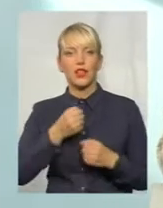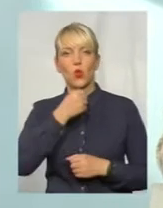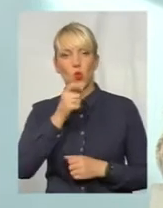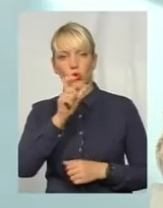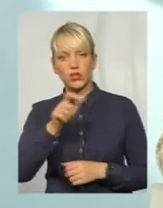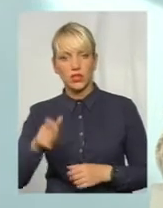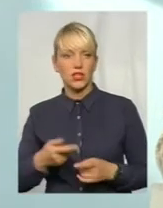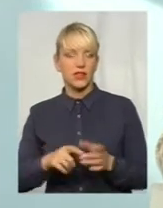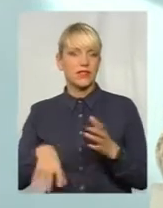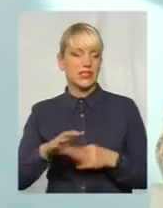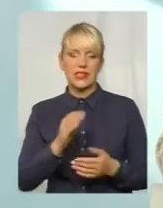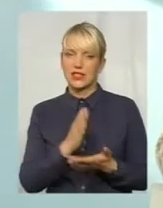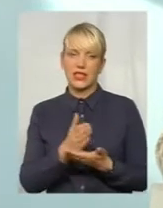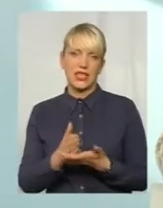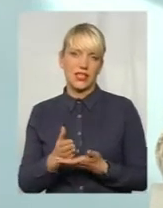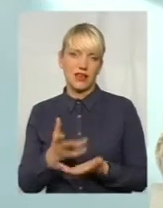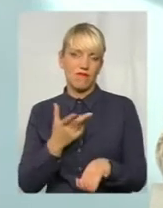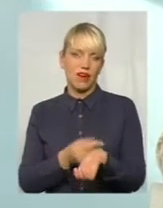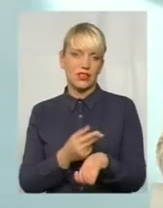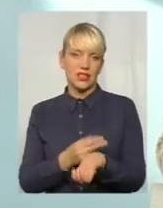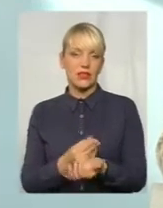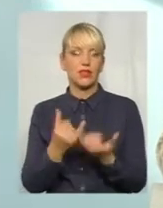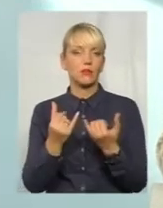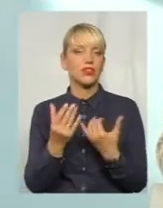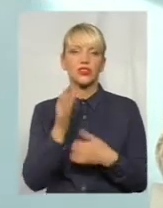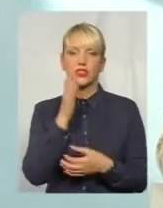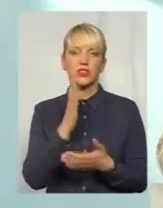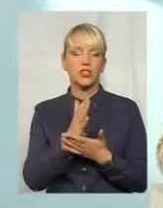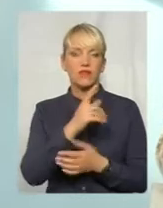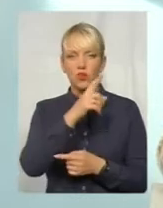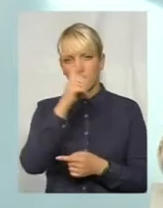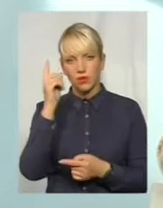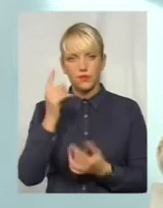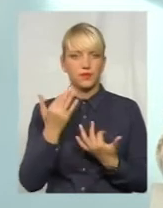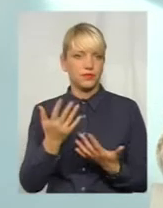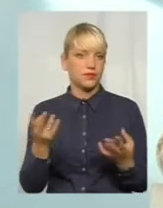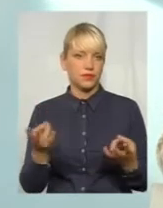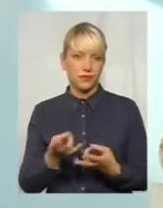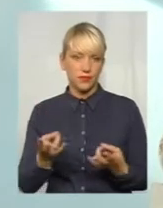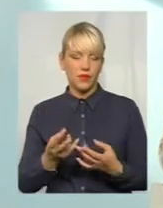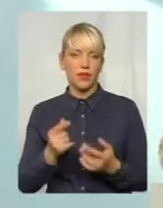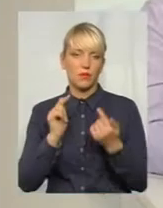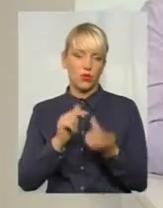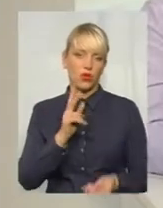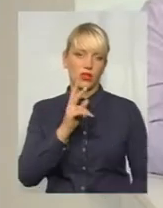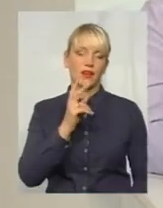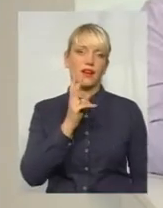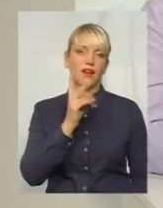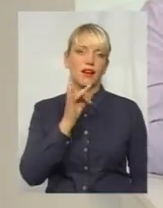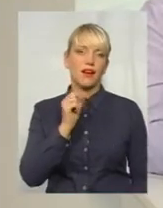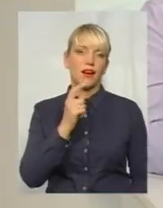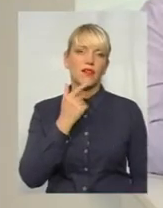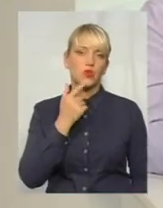населення у нас достатньо вакцини. На теперішній час у нас є достатня кількість вакцини проти кору, паратити, краснухи. Тобто всі